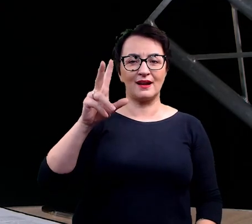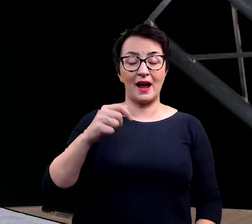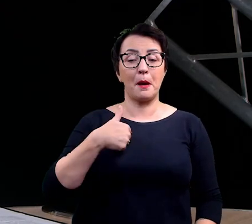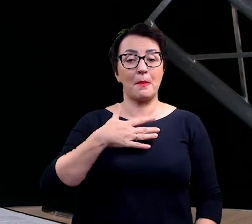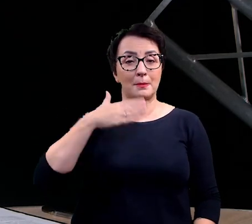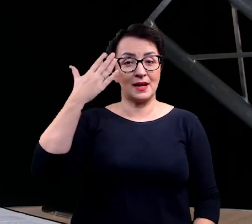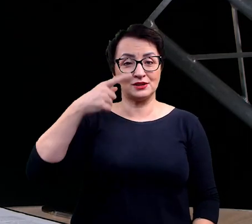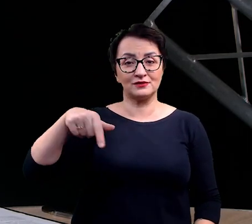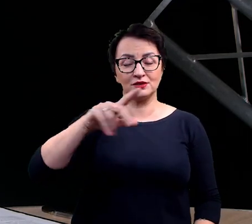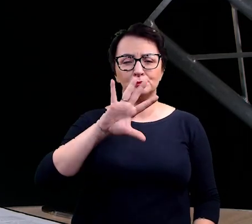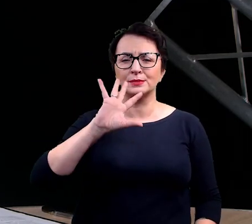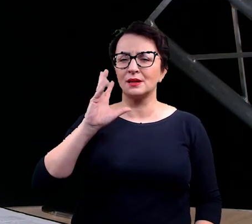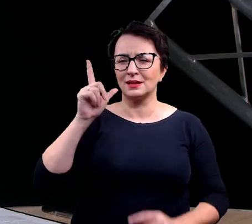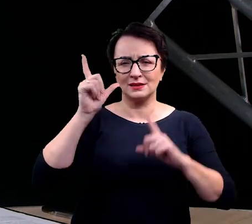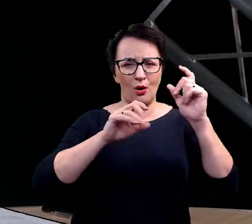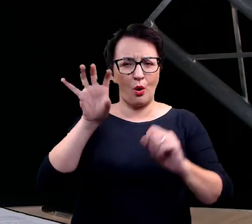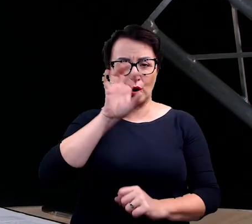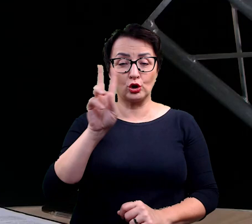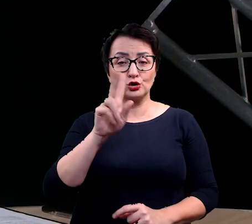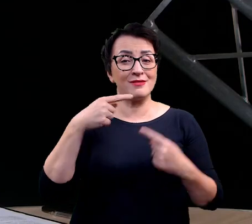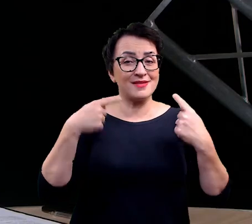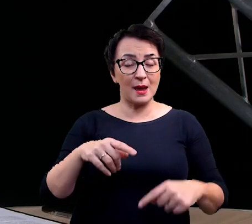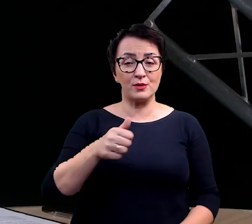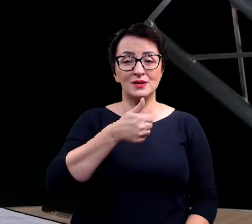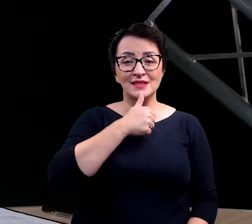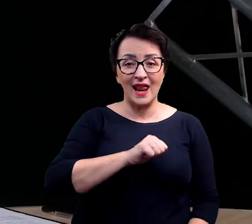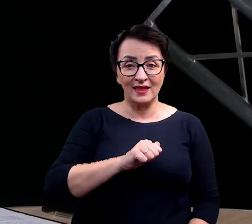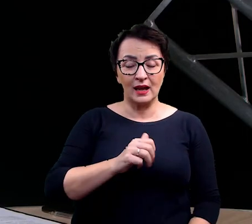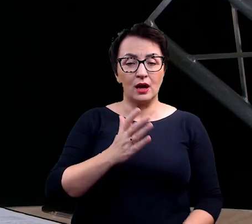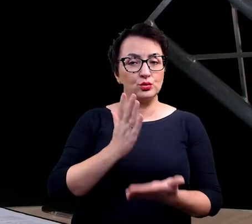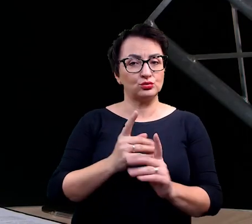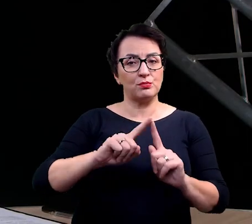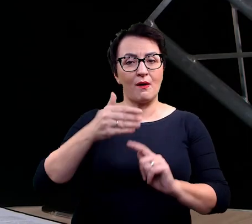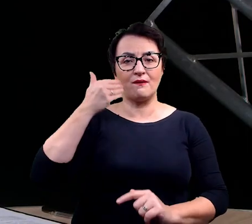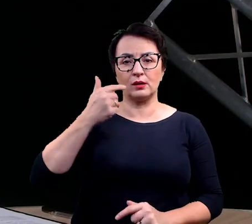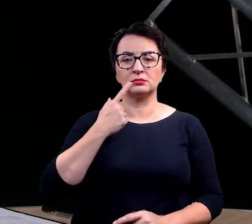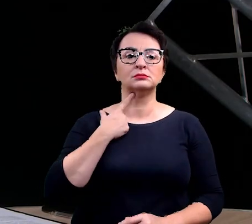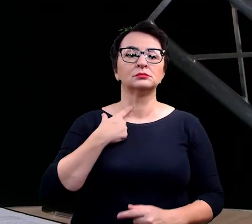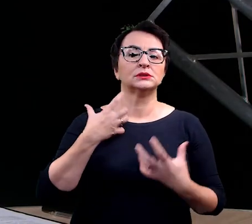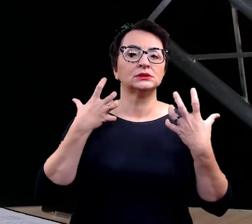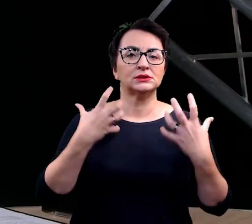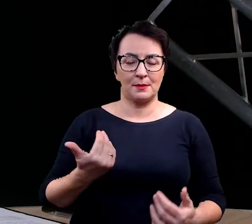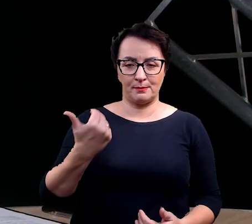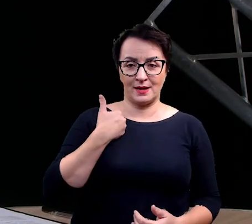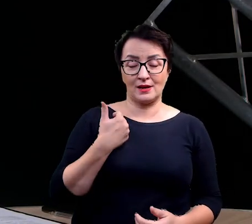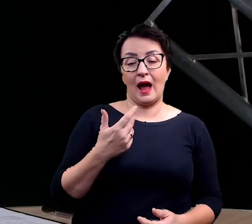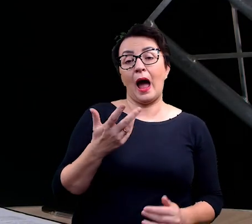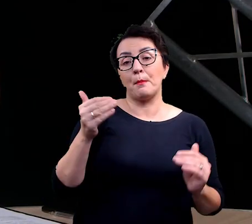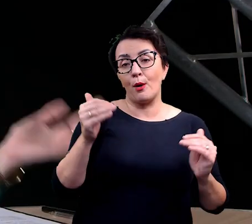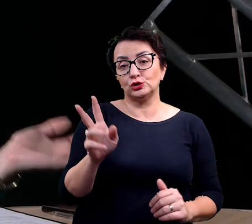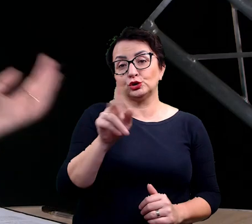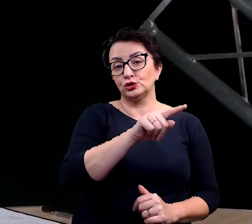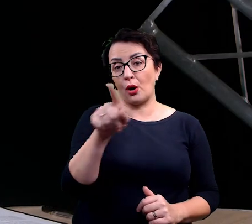Państwa nie odwiedził nigdy Islandii po tym dzisiejszym wykładzie. Zapragnie tam być oraz być może znajdzie się wśród Państwa ktoś,